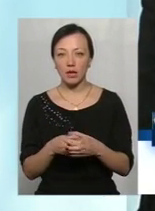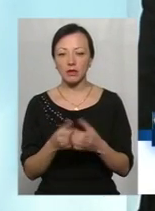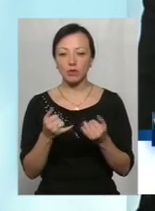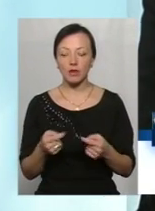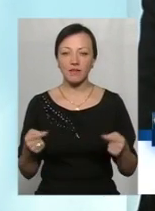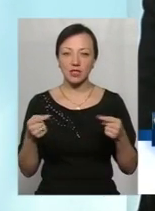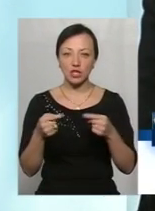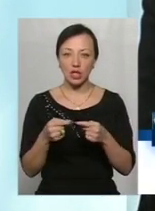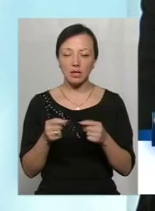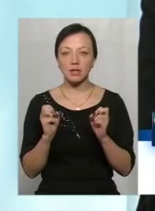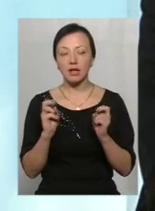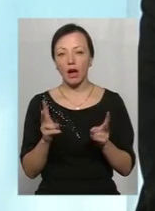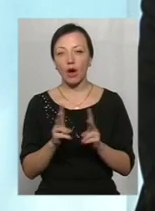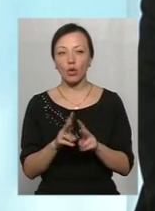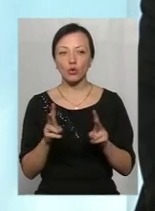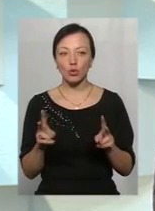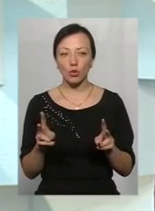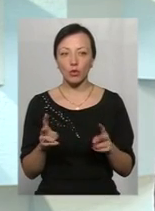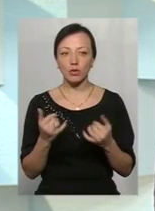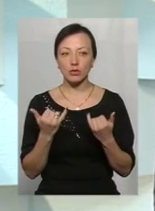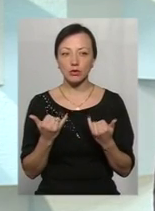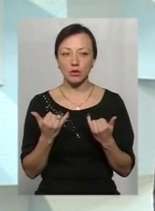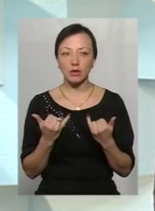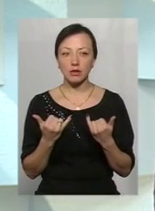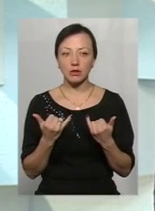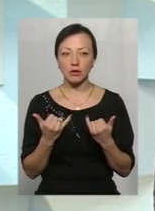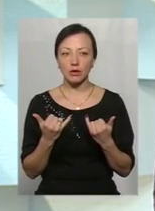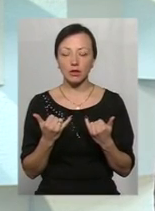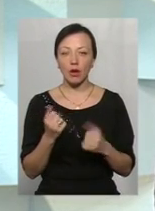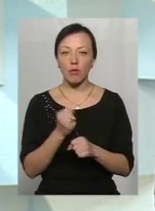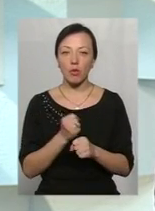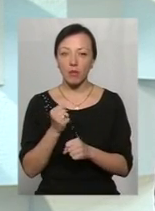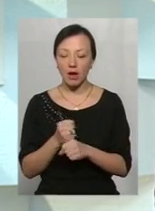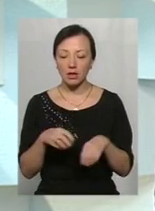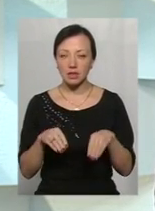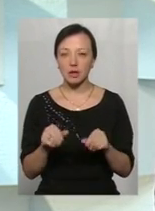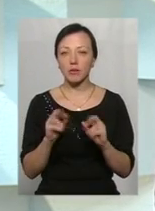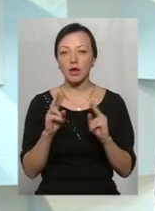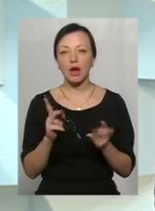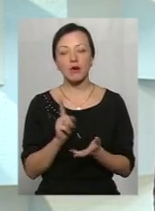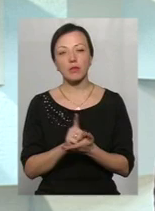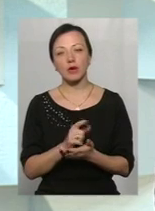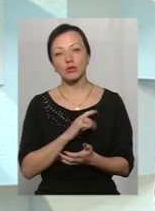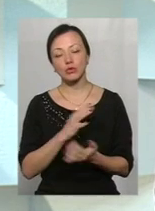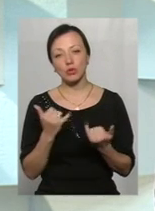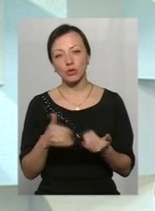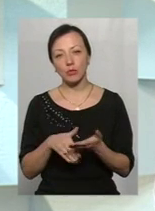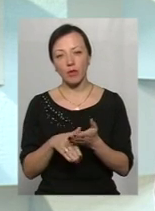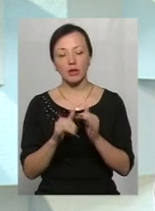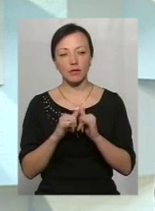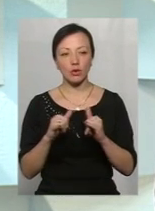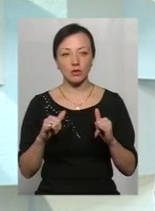визначалася, як хто має сьогодні обробляти її, і як вони мають сьогодні допомагати в